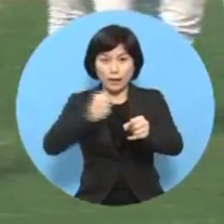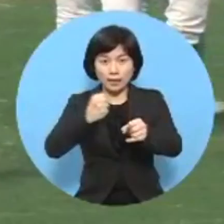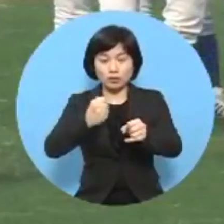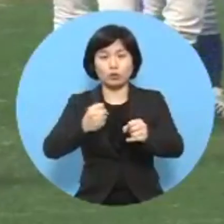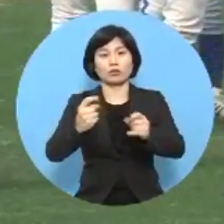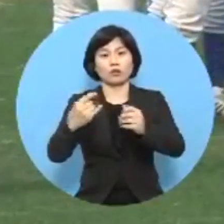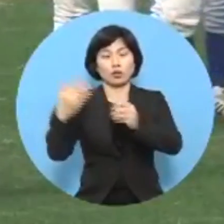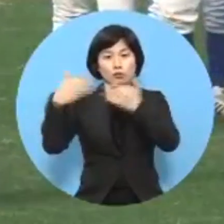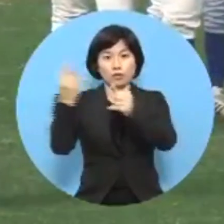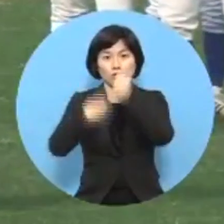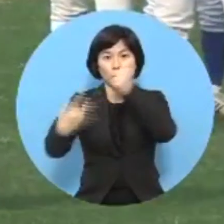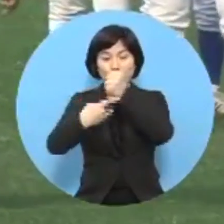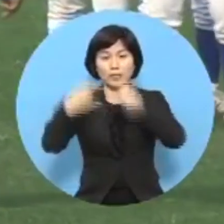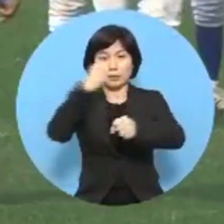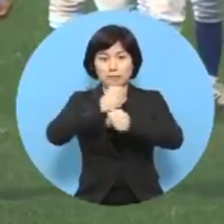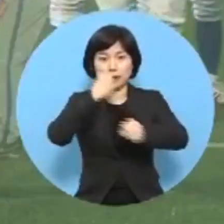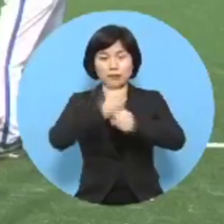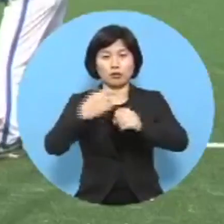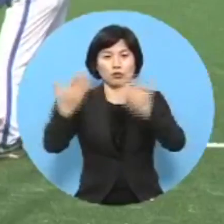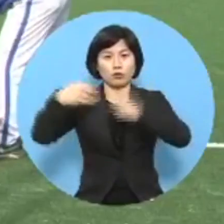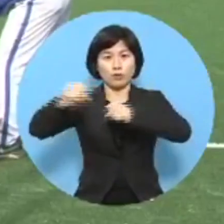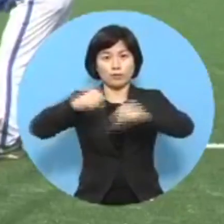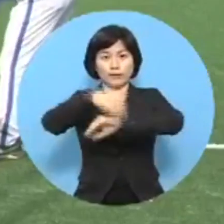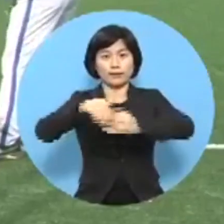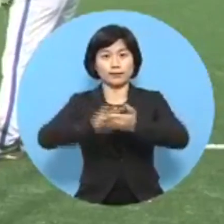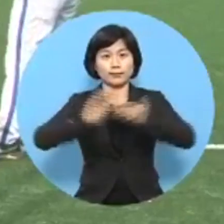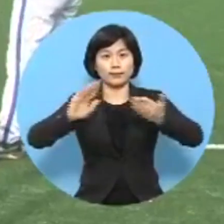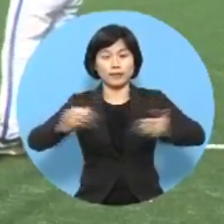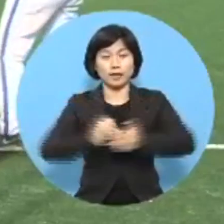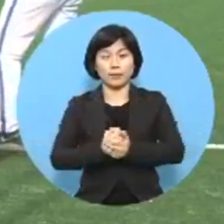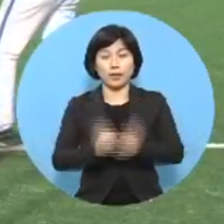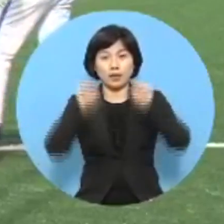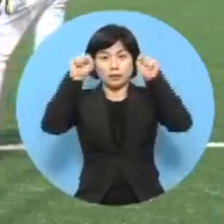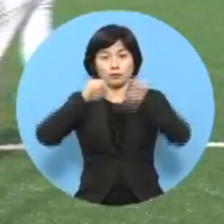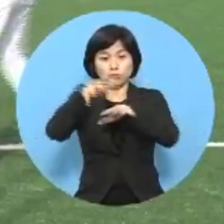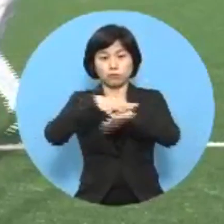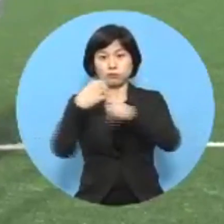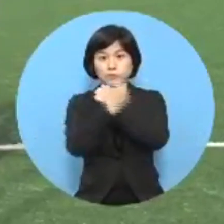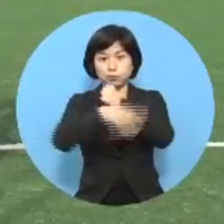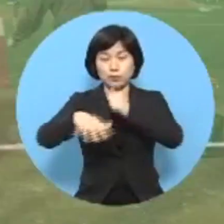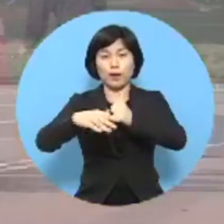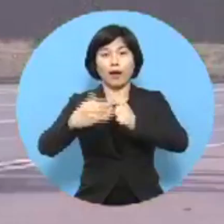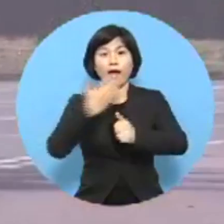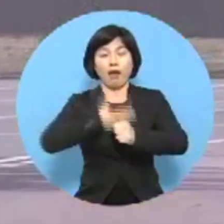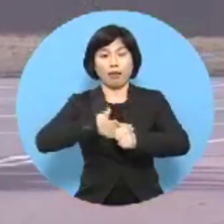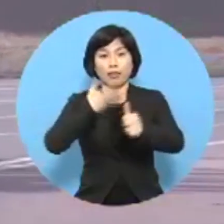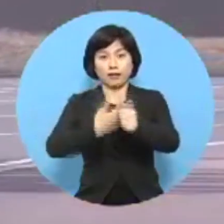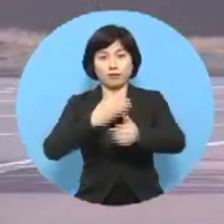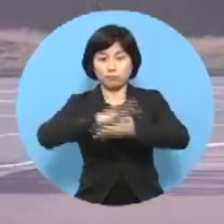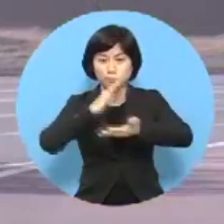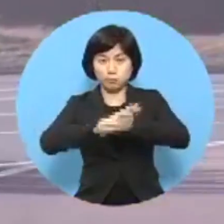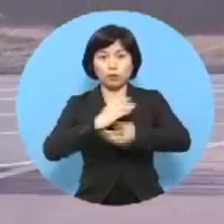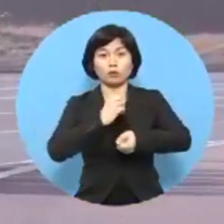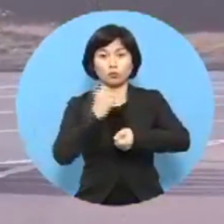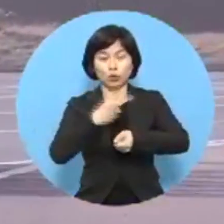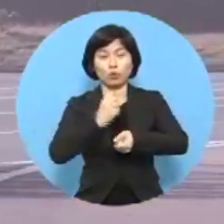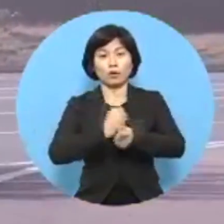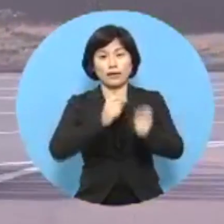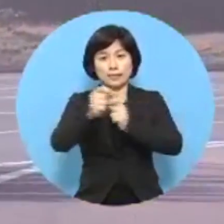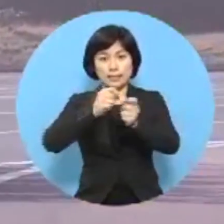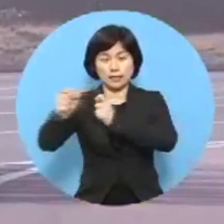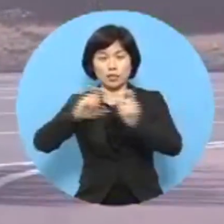스포츠전지훈련유치위원회를 구성해 유치활동을 펴기로 했습니다. 스포츠인프라 안내서와 지원 내용 등의 홍보물 그리고